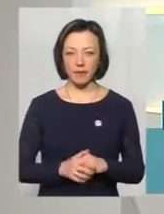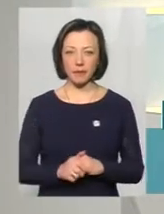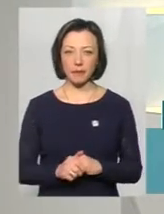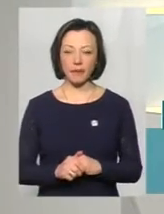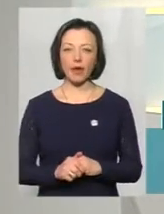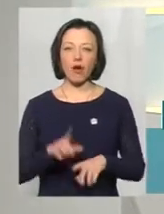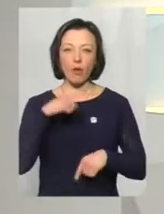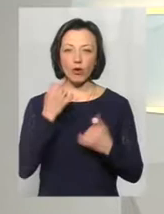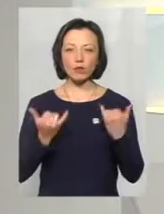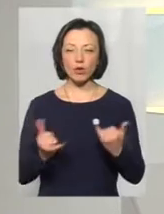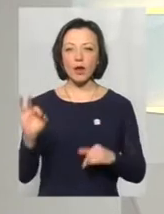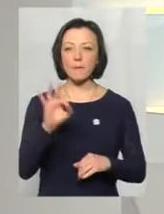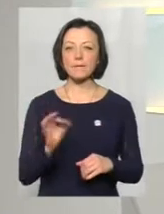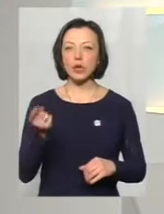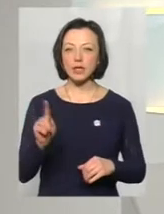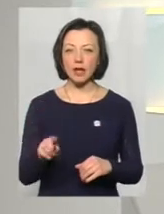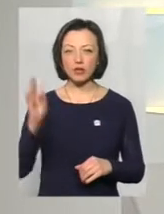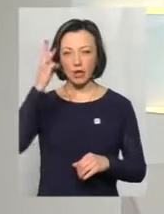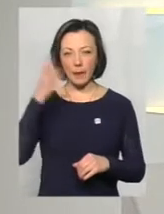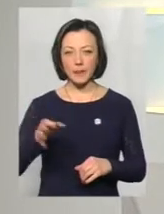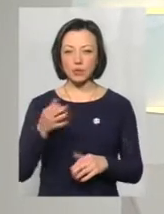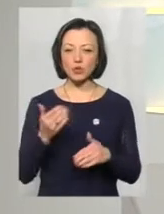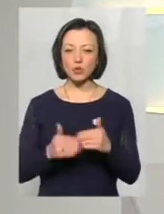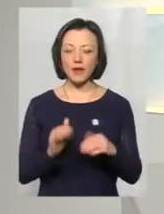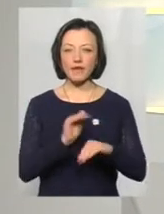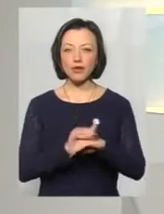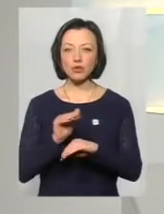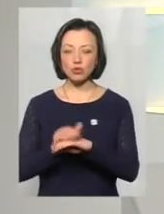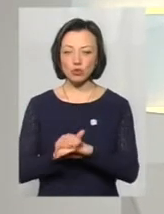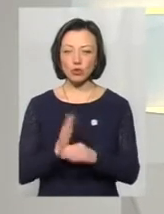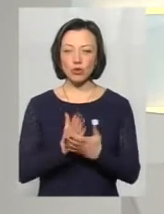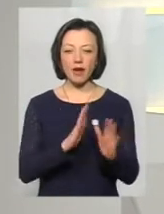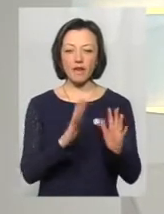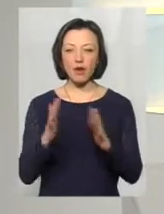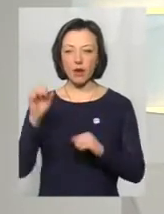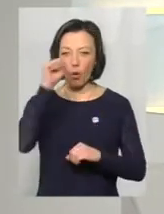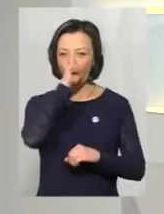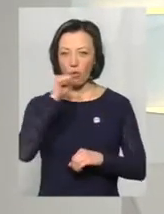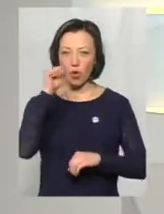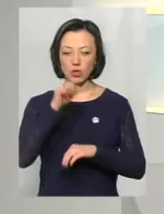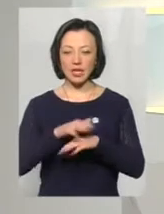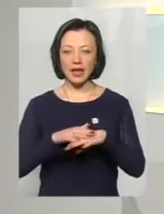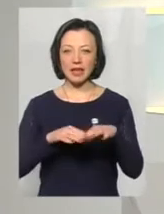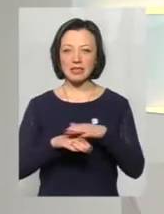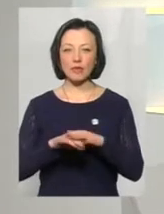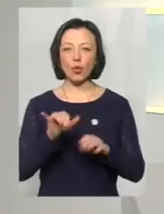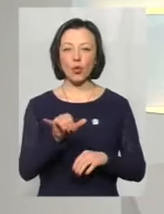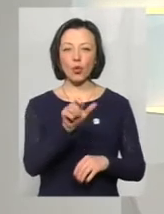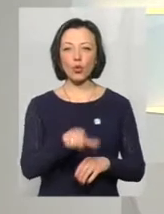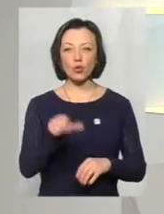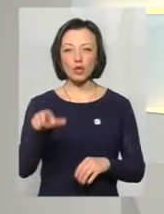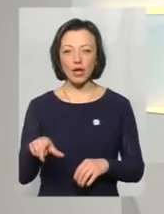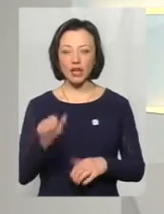Рибак. Говоримо сьогодні про те, що на Хмельниччині вже фіксують випадки обмороження кінцівок у людей.